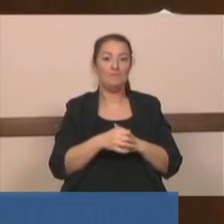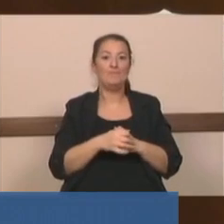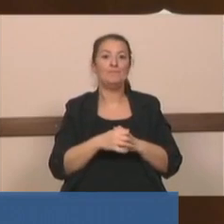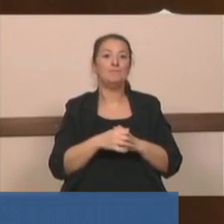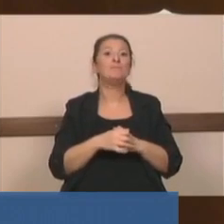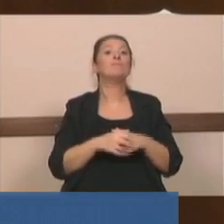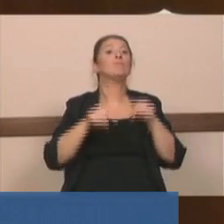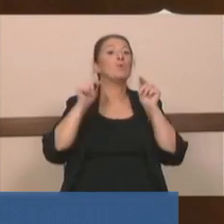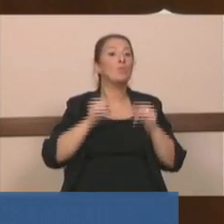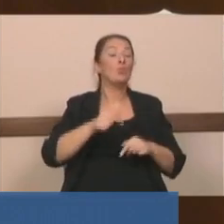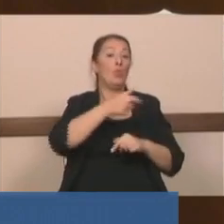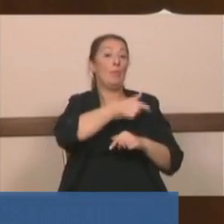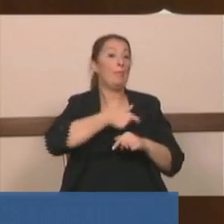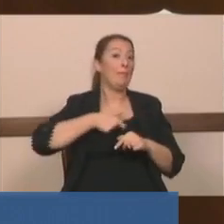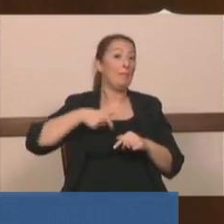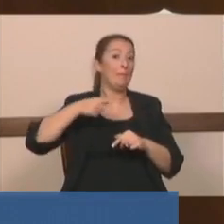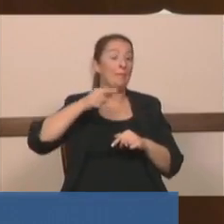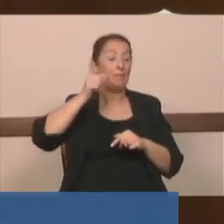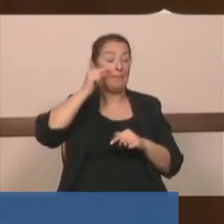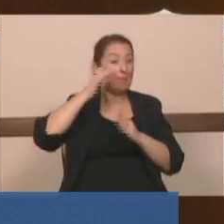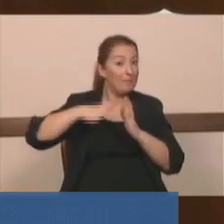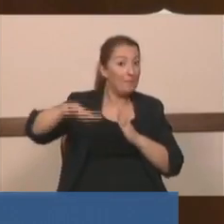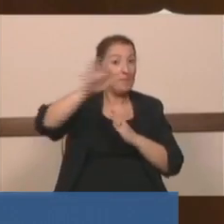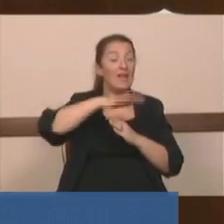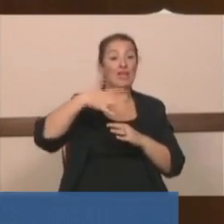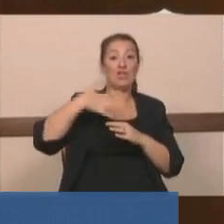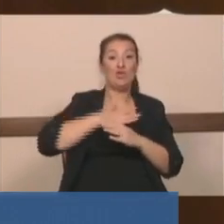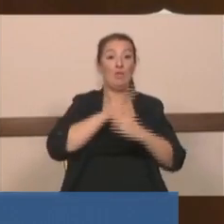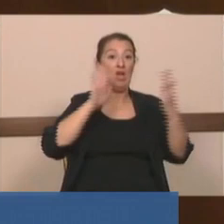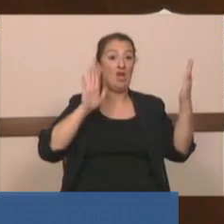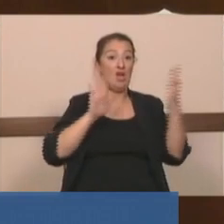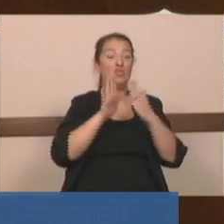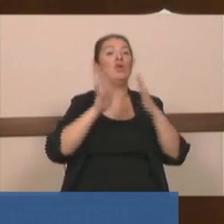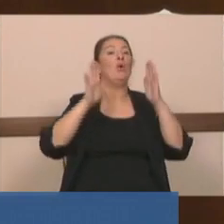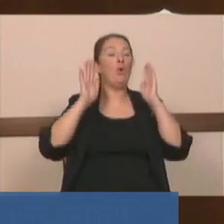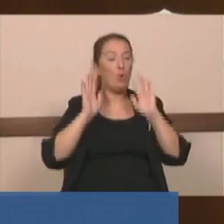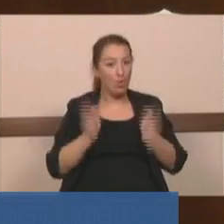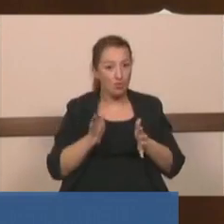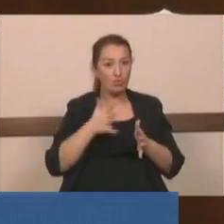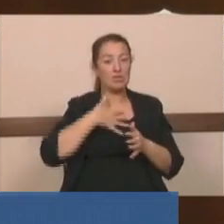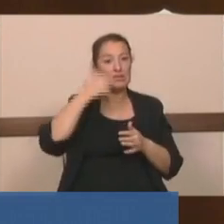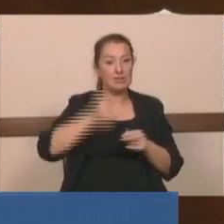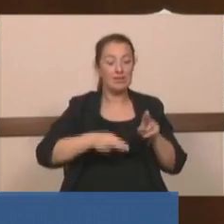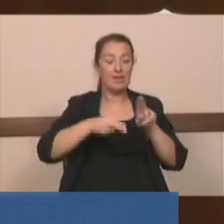Bu millet, Cumhuriyet Halk Partisi'nin karşı çıkmasına rağmen kebanı yapmış,